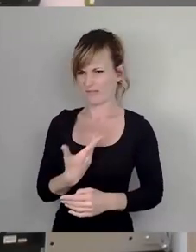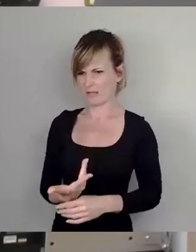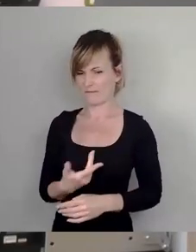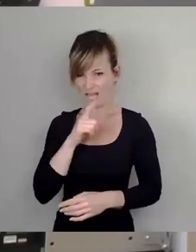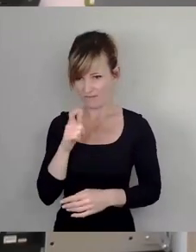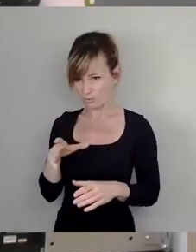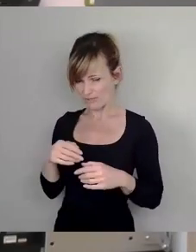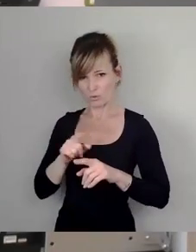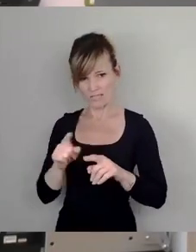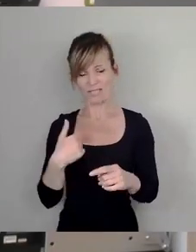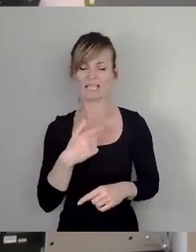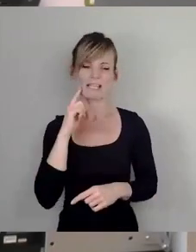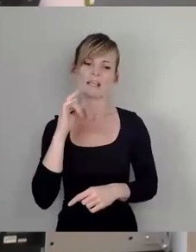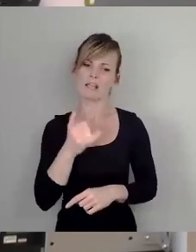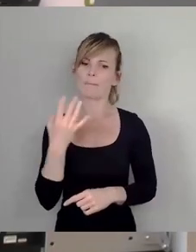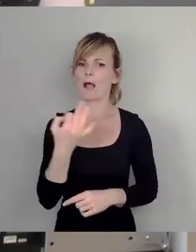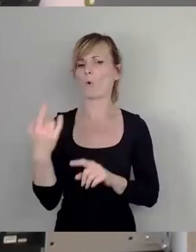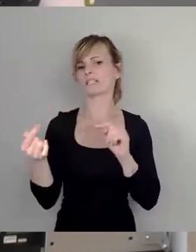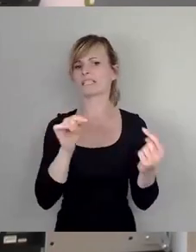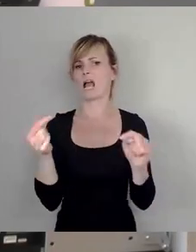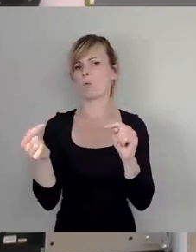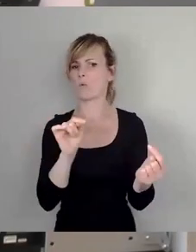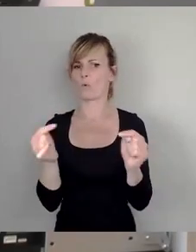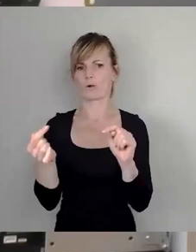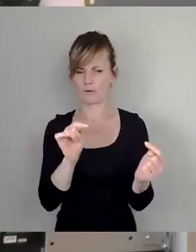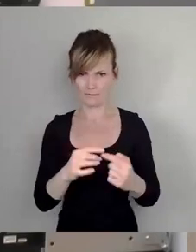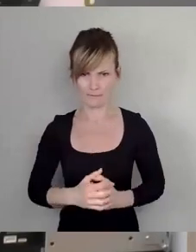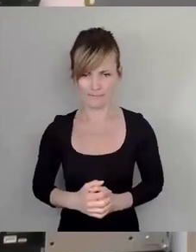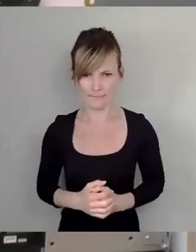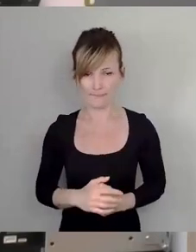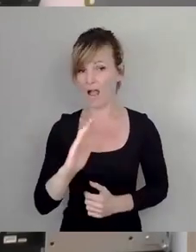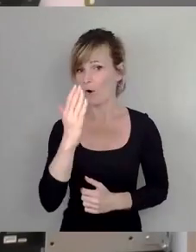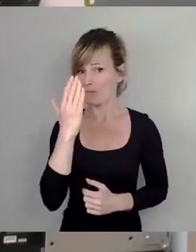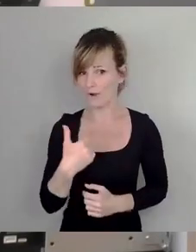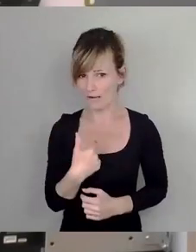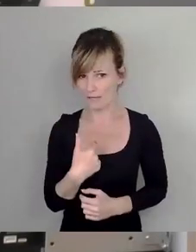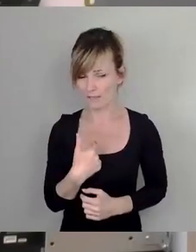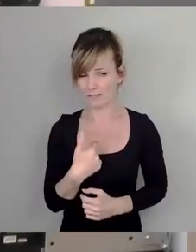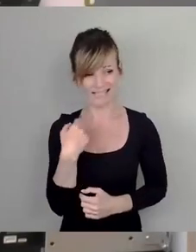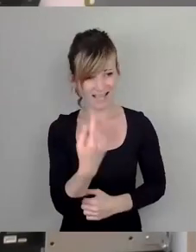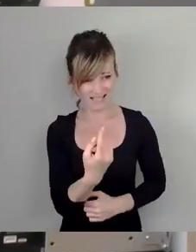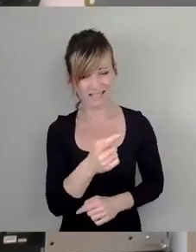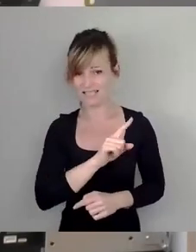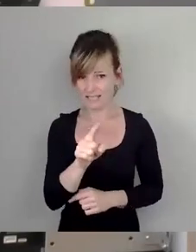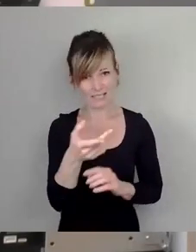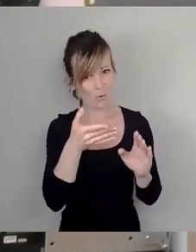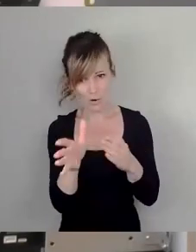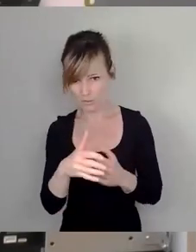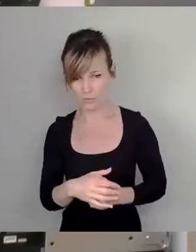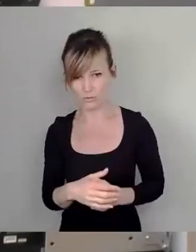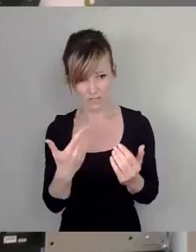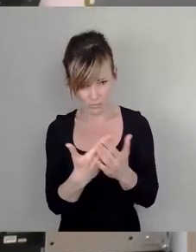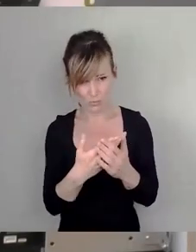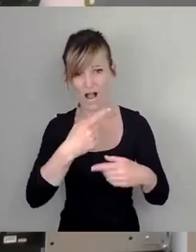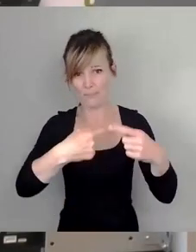muss einen Dialog geben. Und wenn es uns, wenn uns auffällt, da ist etwas, was nicht in Ordnung ist, wie das dort abläuft,